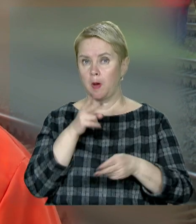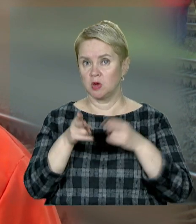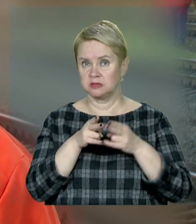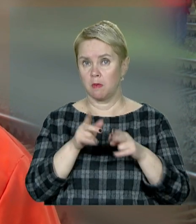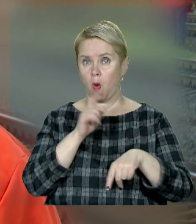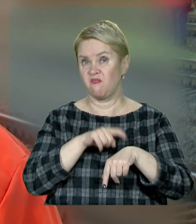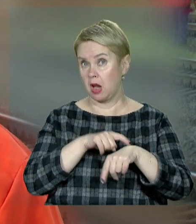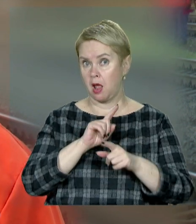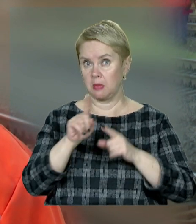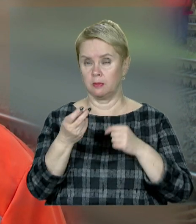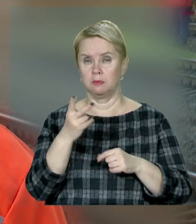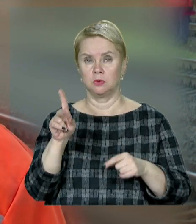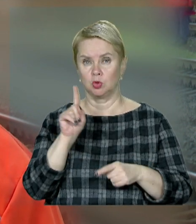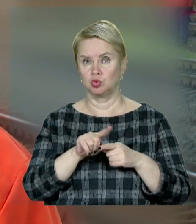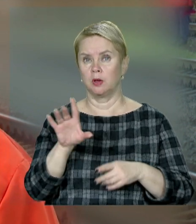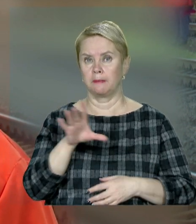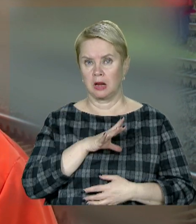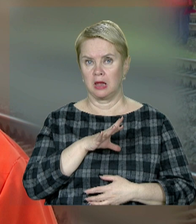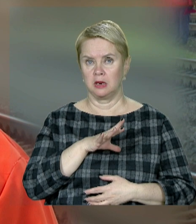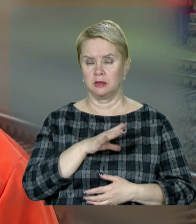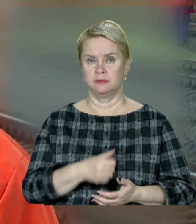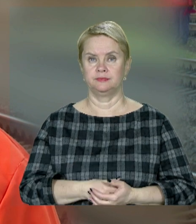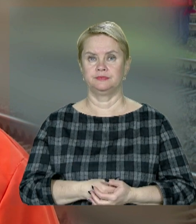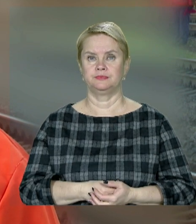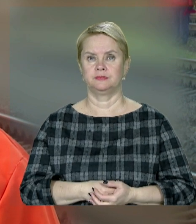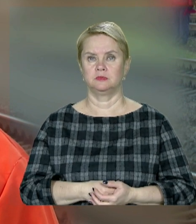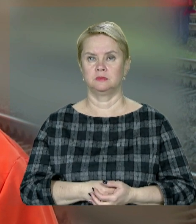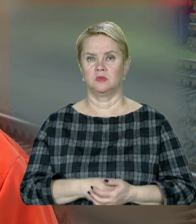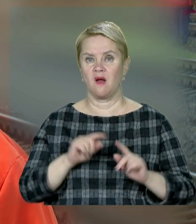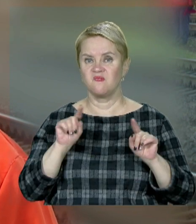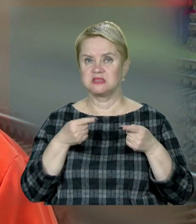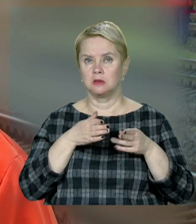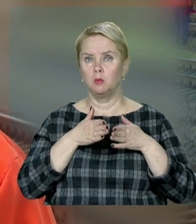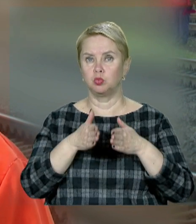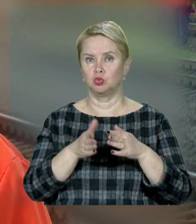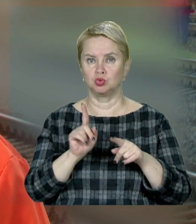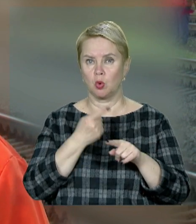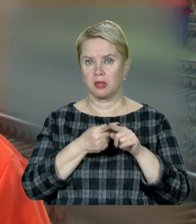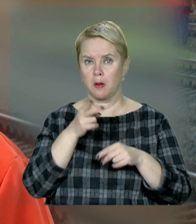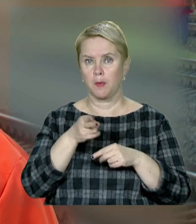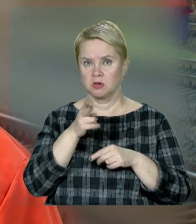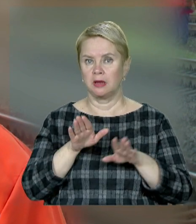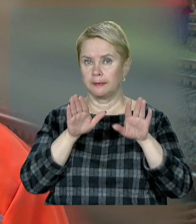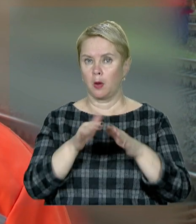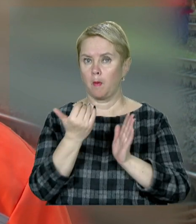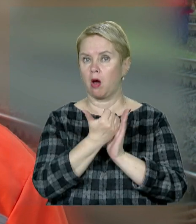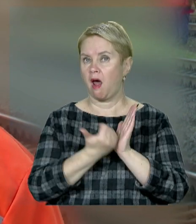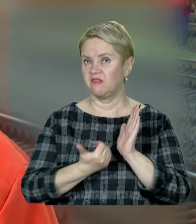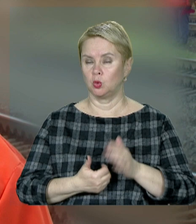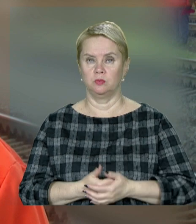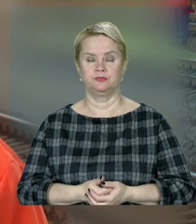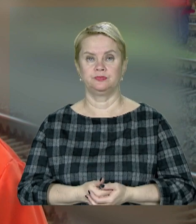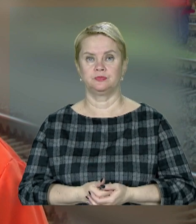по часу. Ми повинні були звернути путь, щоб ці поїзди прибыли по графіку